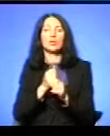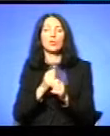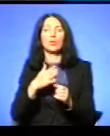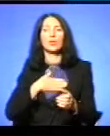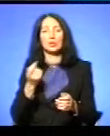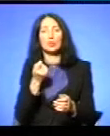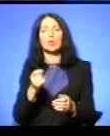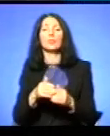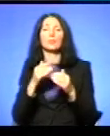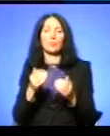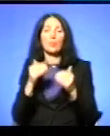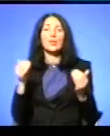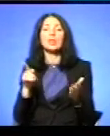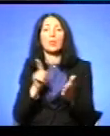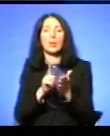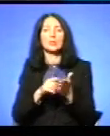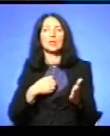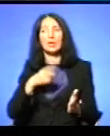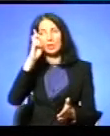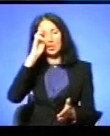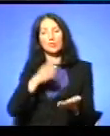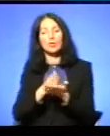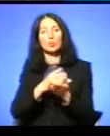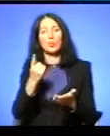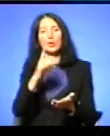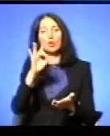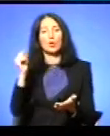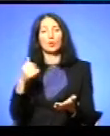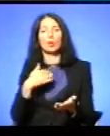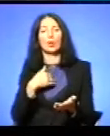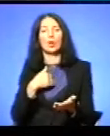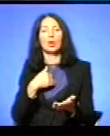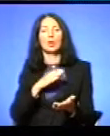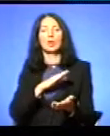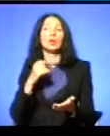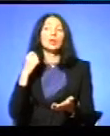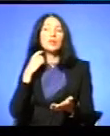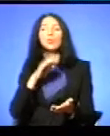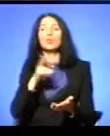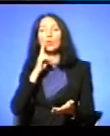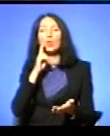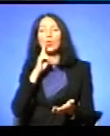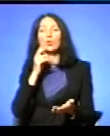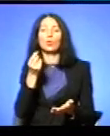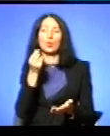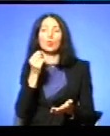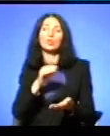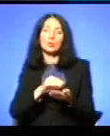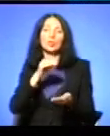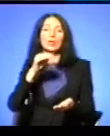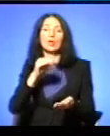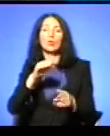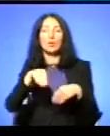Оскільки я державний судовий з першого рангу То я варю собі зубку вдома Я не п'ю, я не курю А гроші складаю на